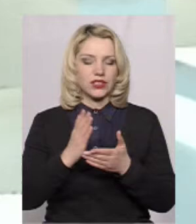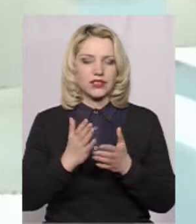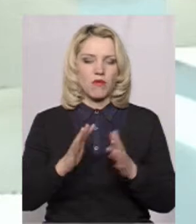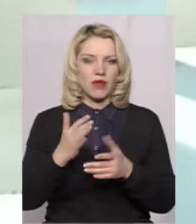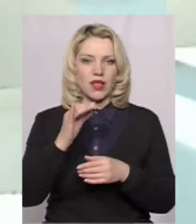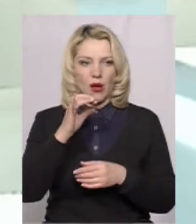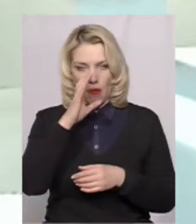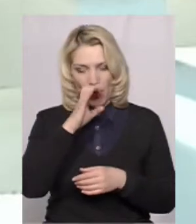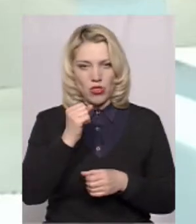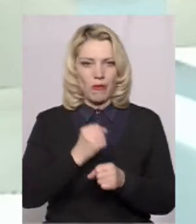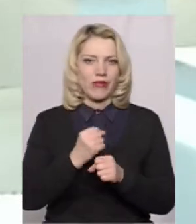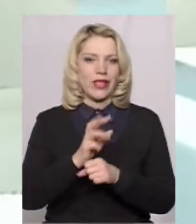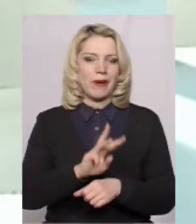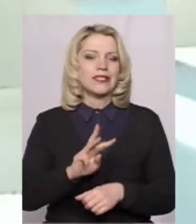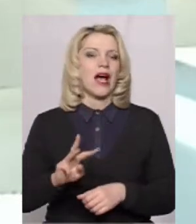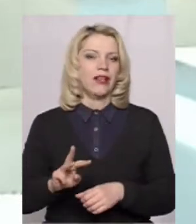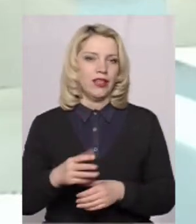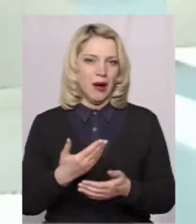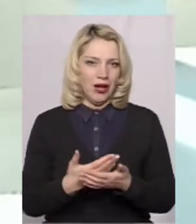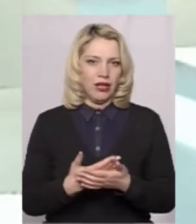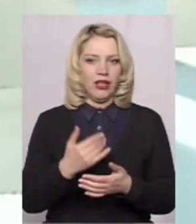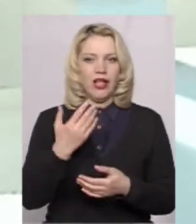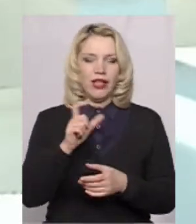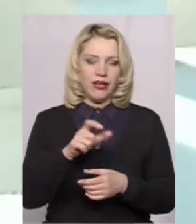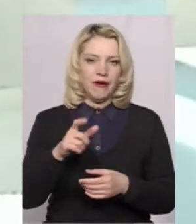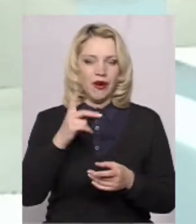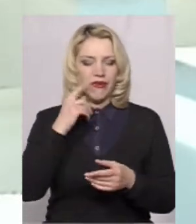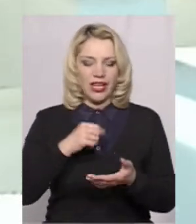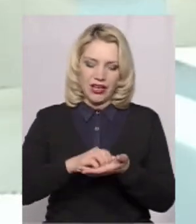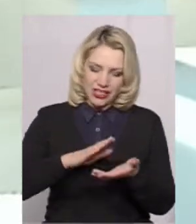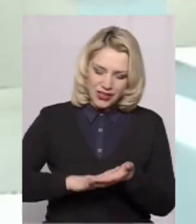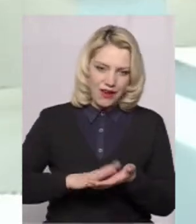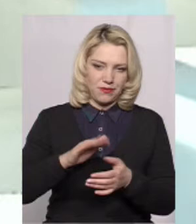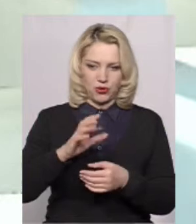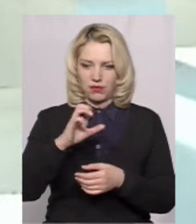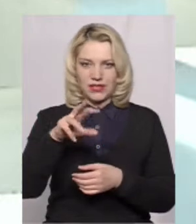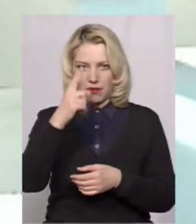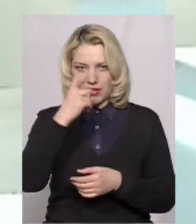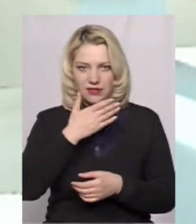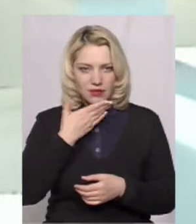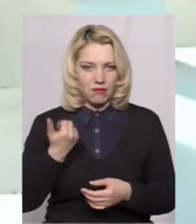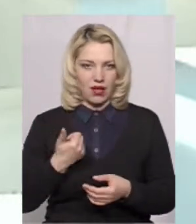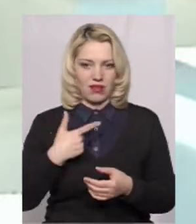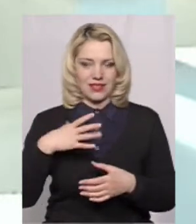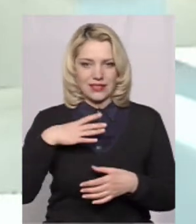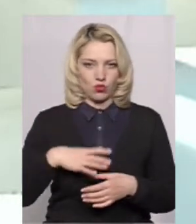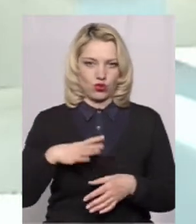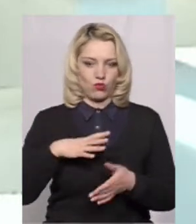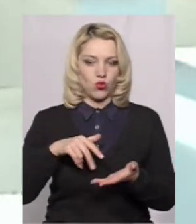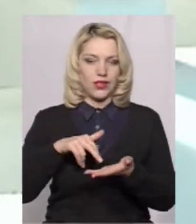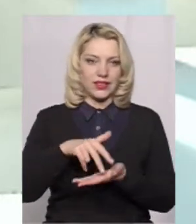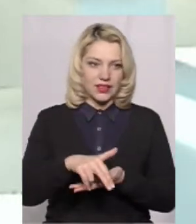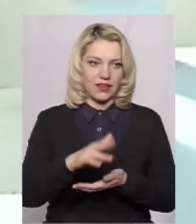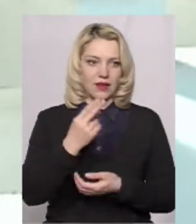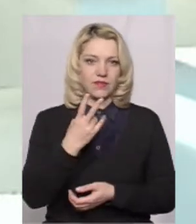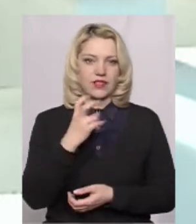момент погано працював сайт. Наприклад, їм вони реєструвались, потім якась смс не приходила, вони змушені були йти